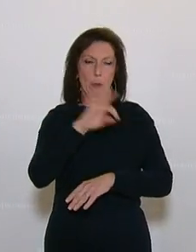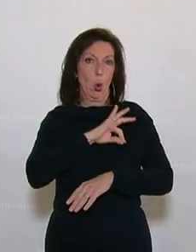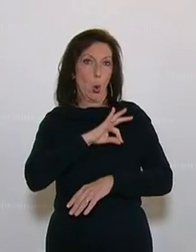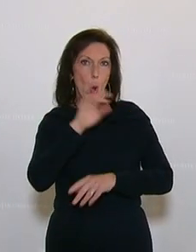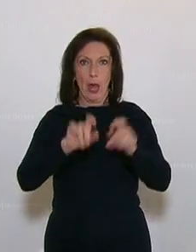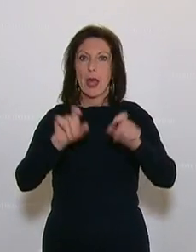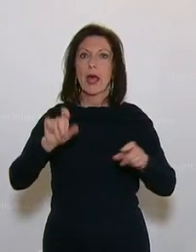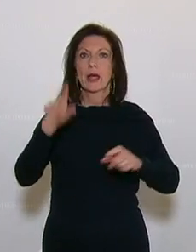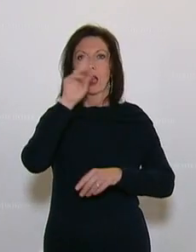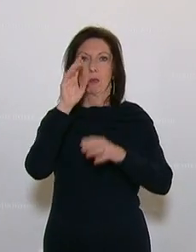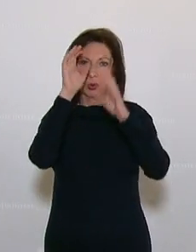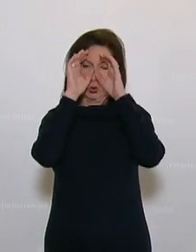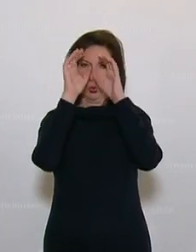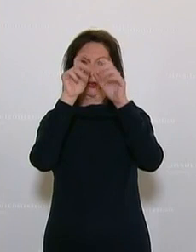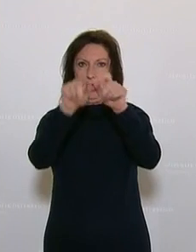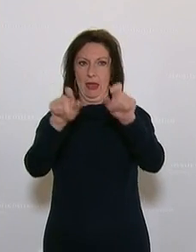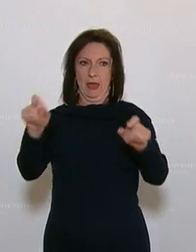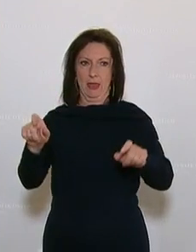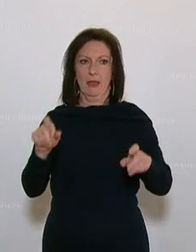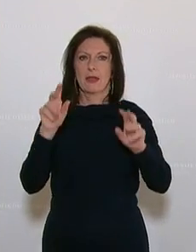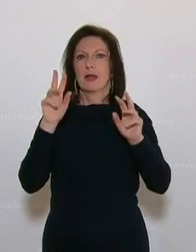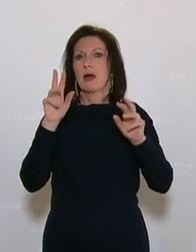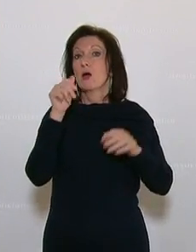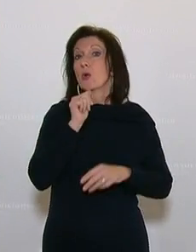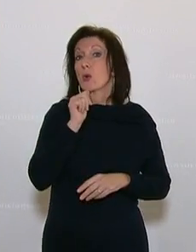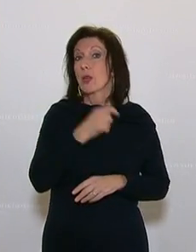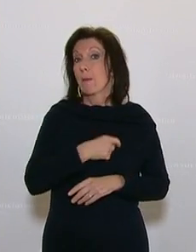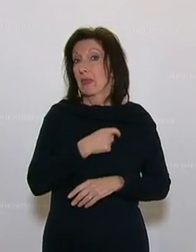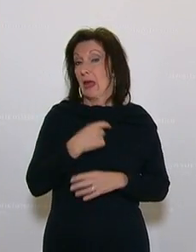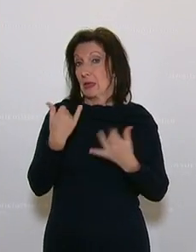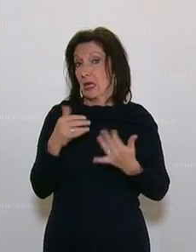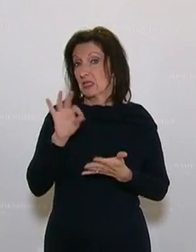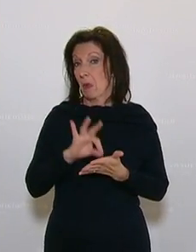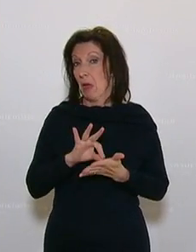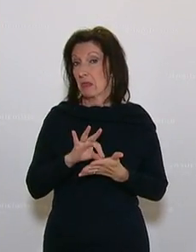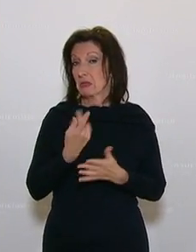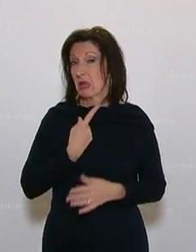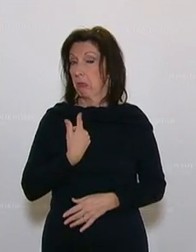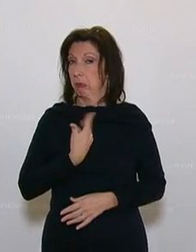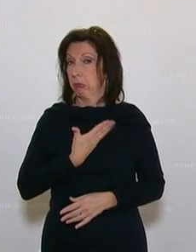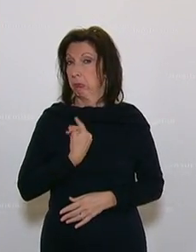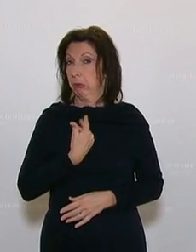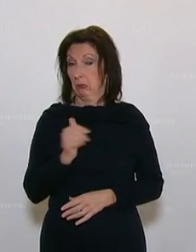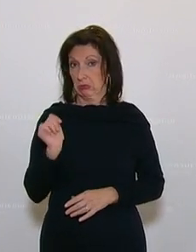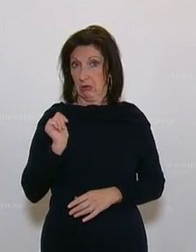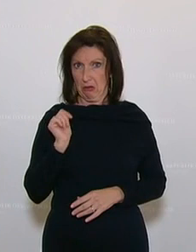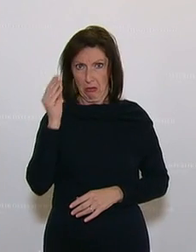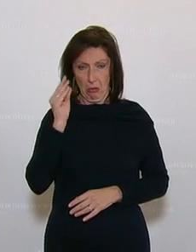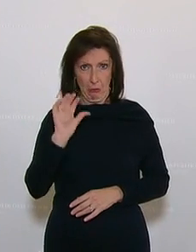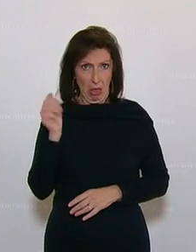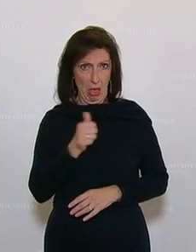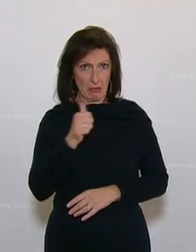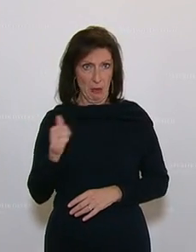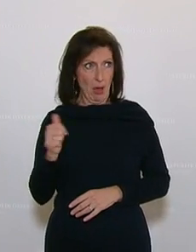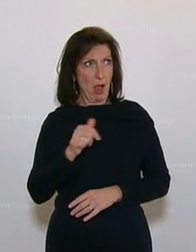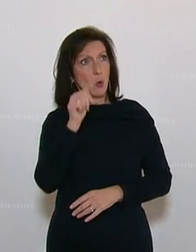Zuseherinnen, liebe Zuseher. Was die Grünen betrifft zurzeit, bin ich ein bisschen ambivalent. Gestern, glaube ich, habe ich mich das erste Mal nicht mehr über die